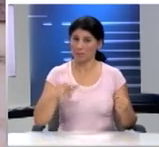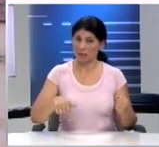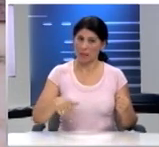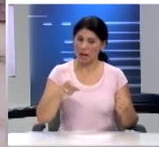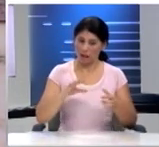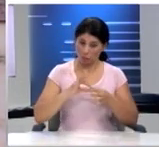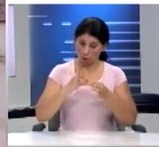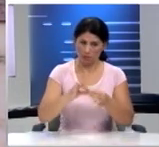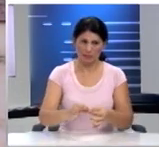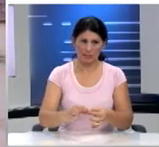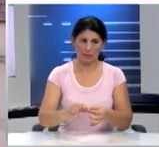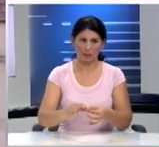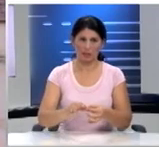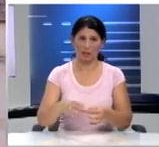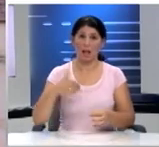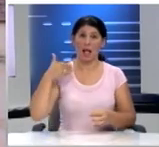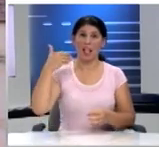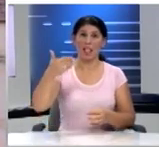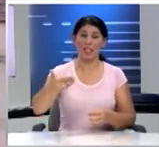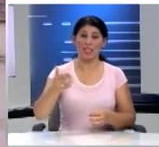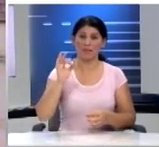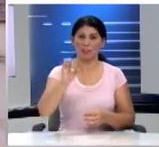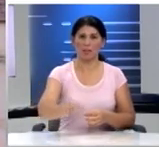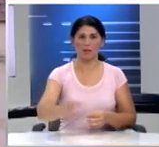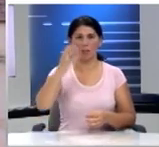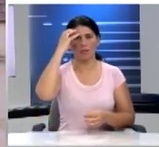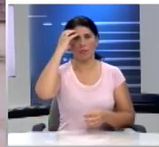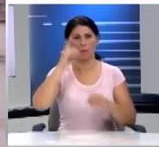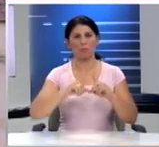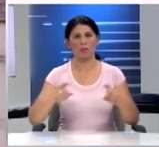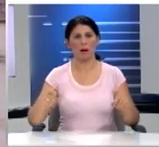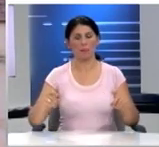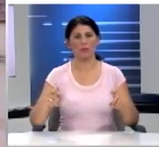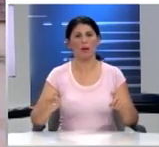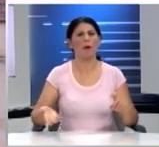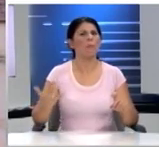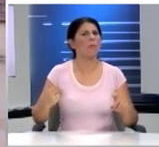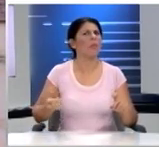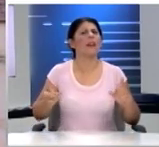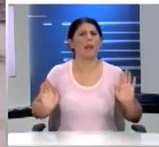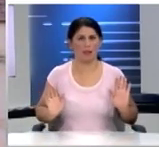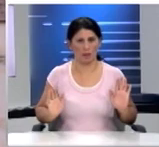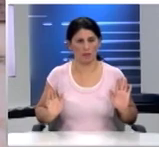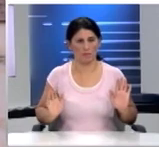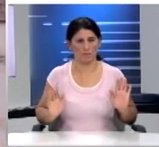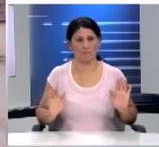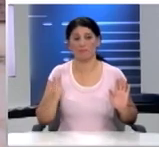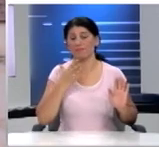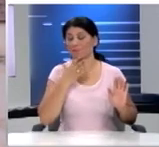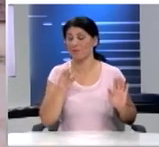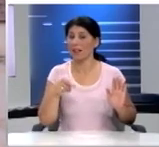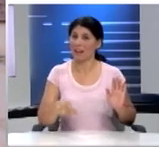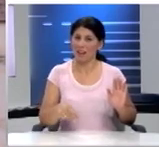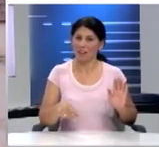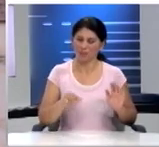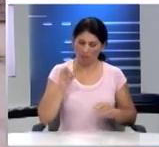αυτό συνεχιστεί παιδιά θα καταντήσουμε να θυμόμαστε πράγματα που δεν συνέβησαν. Επειδή λοιπόν αυτό